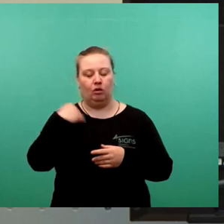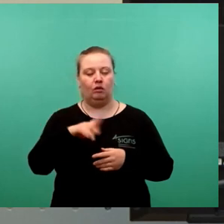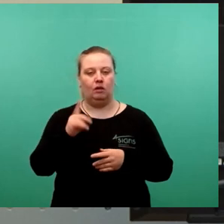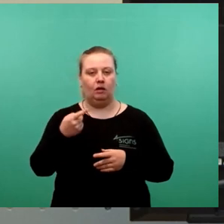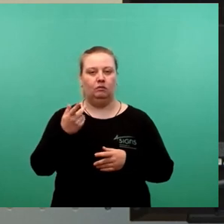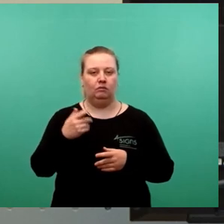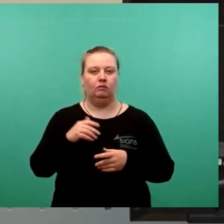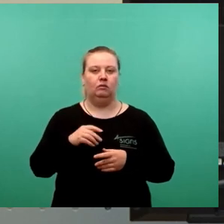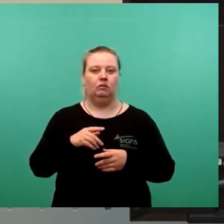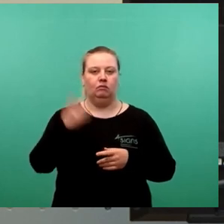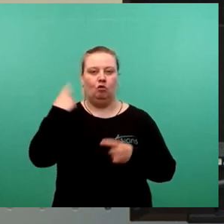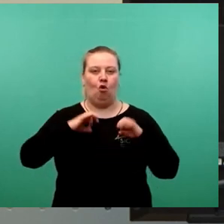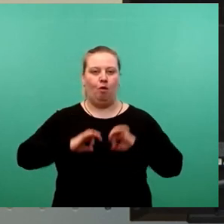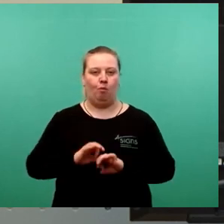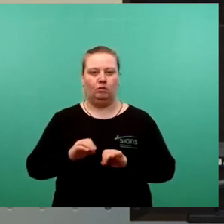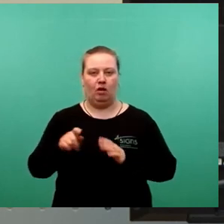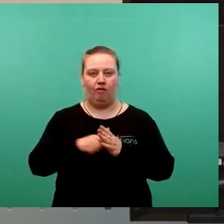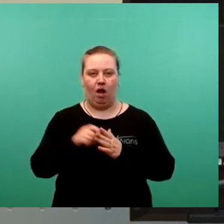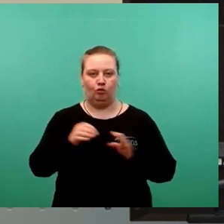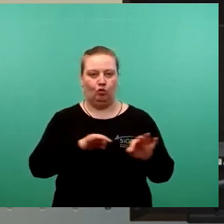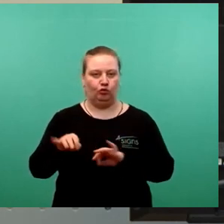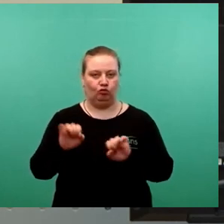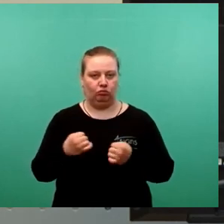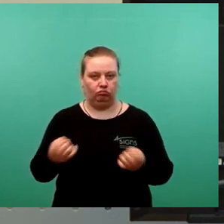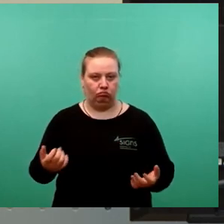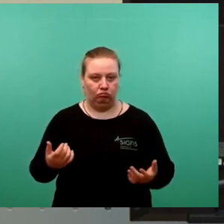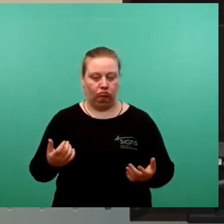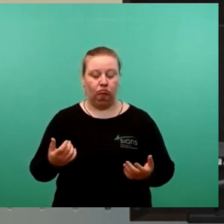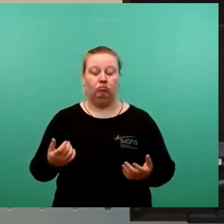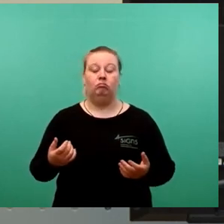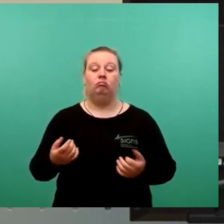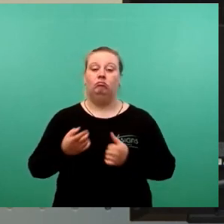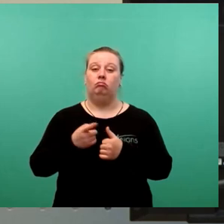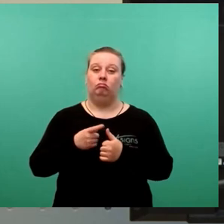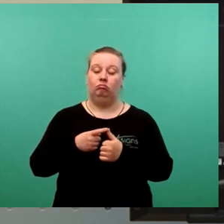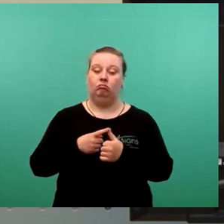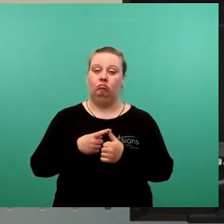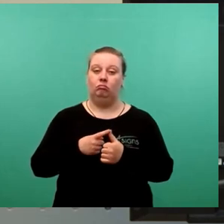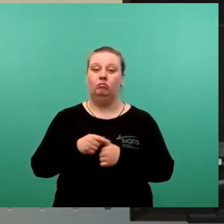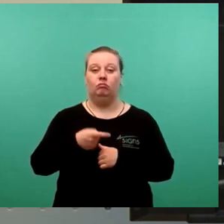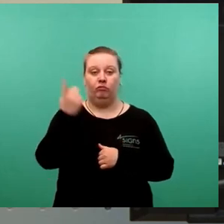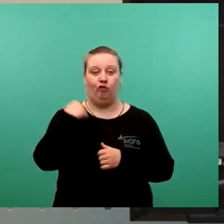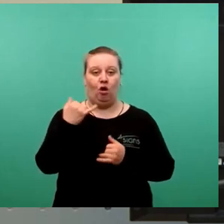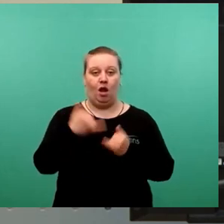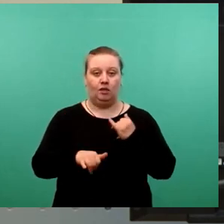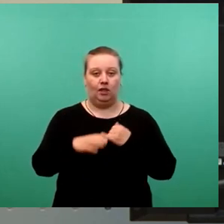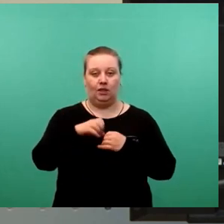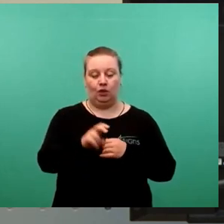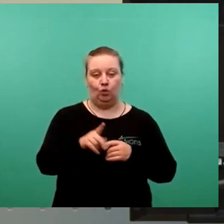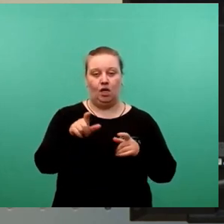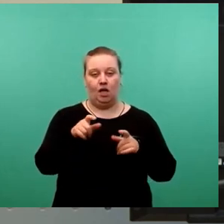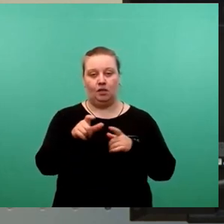der OB-Wahl nicht mehr durchsetzbar war. Zum einen aufgrund der durch die vorletzte aus CDU und SPD